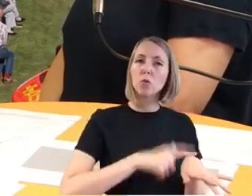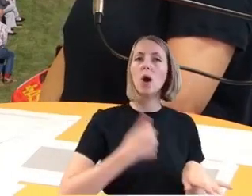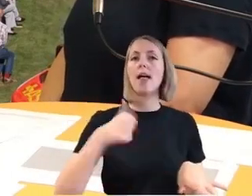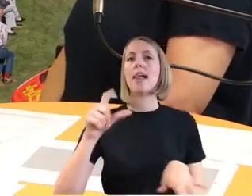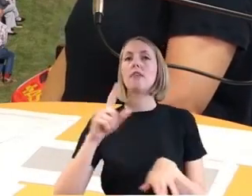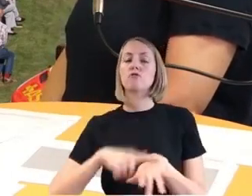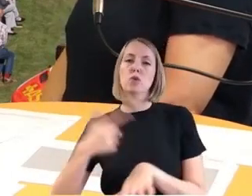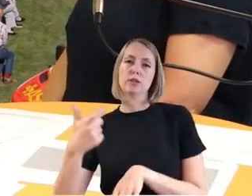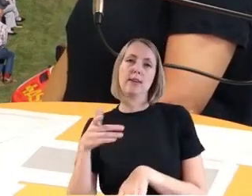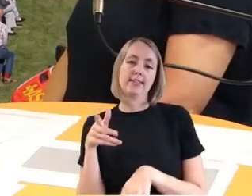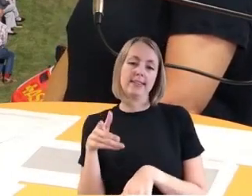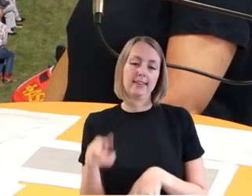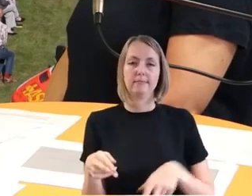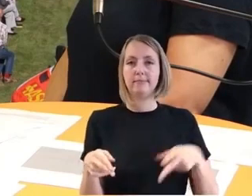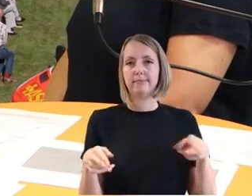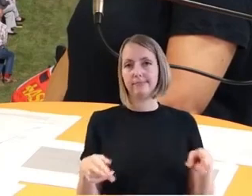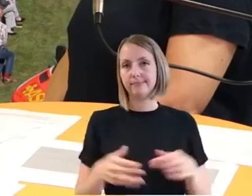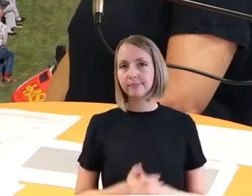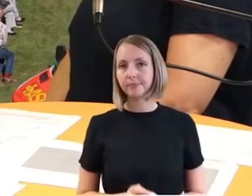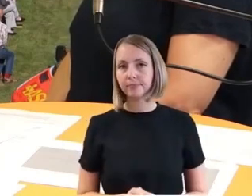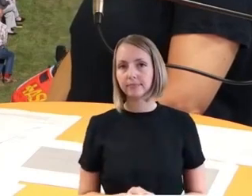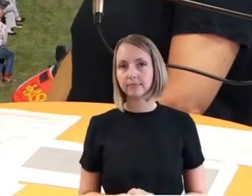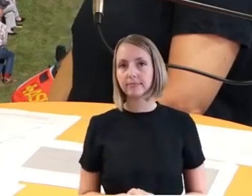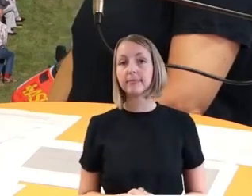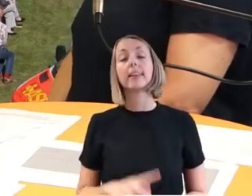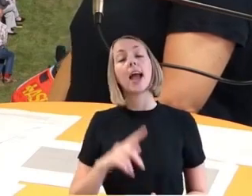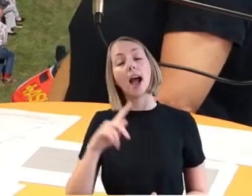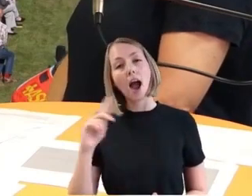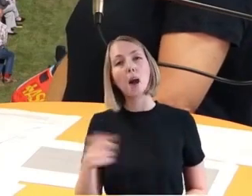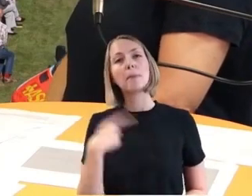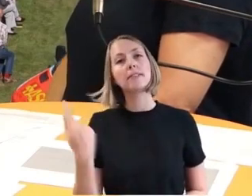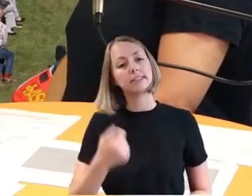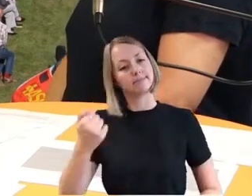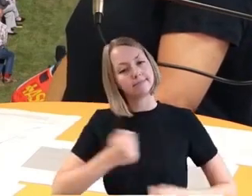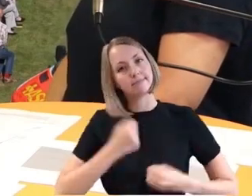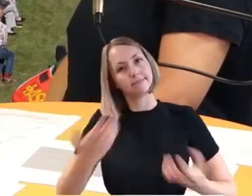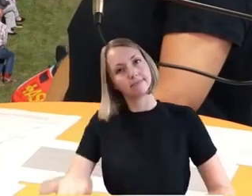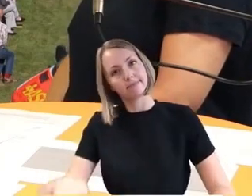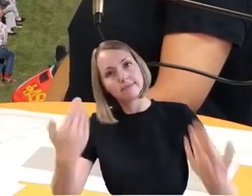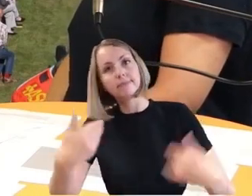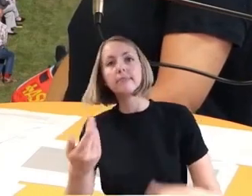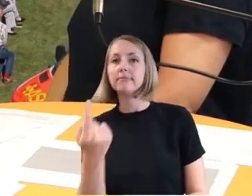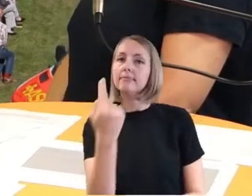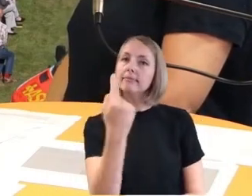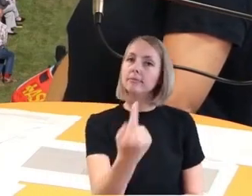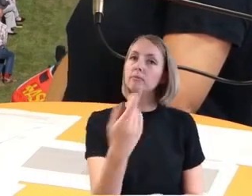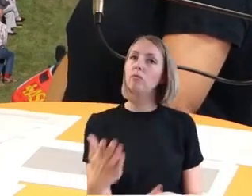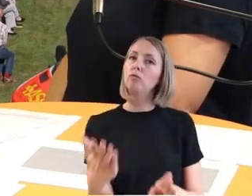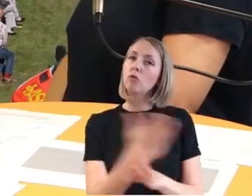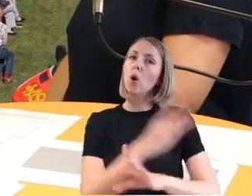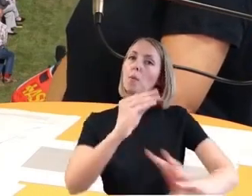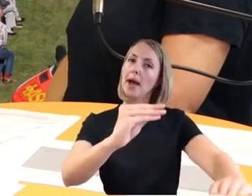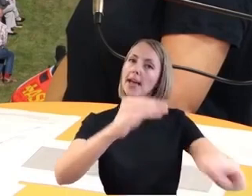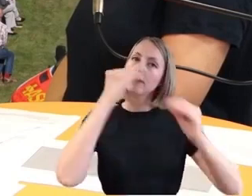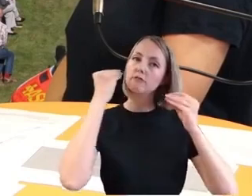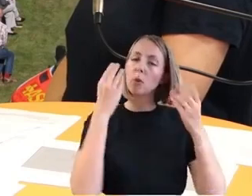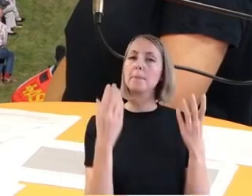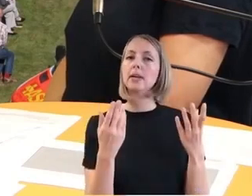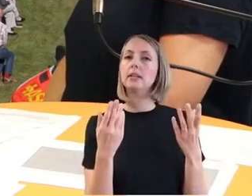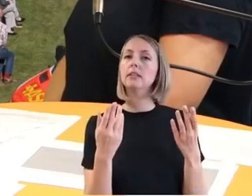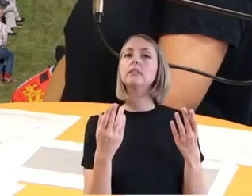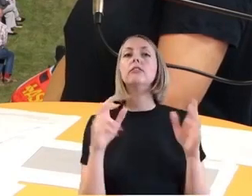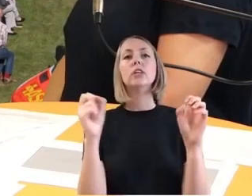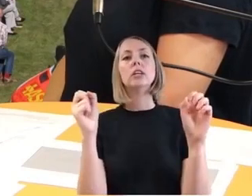wir fordern natürlich oder ermutigen auch die Menschen in Deutschland dazu, sich natürlich auch im Vorfeld zu informieren. Das heißt, welche